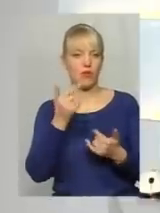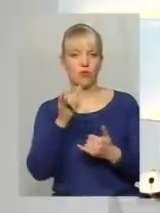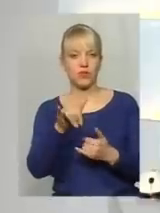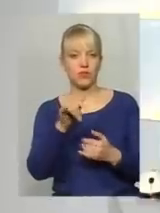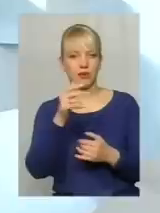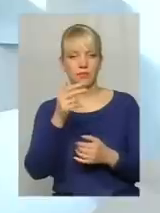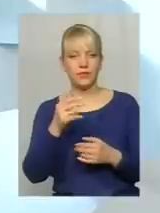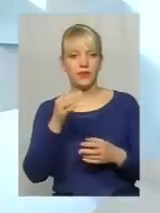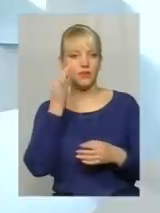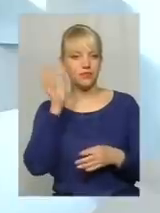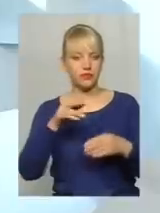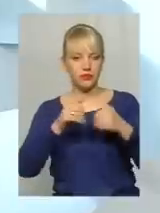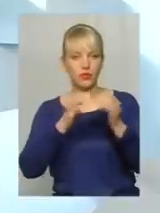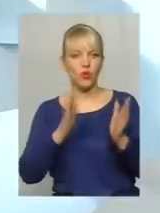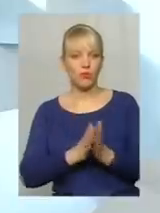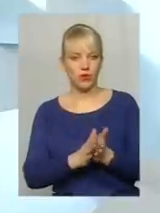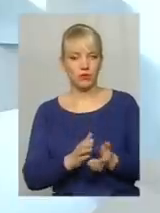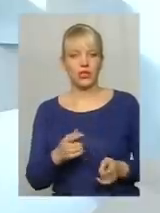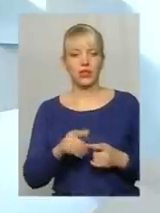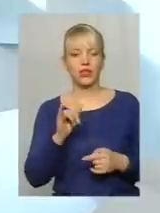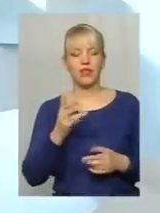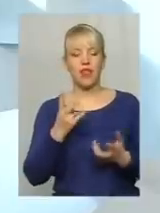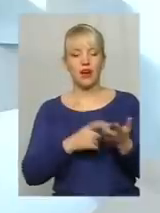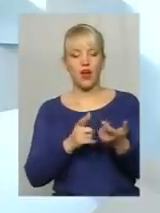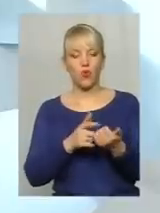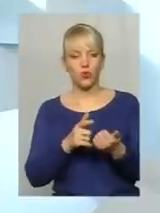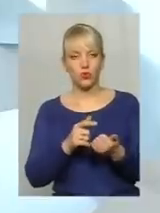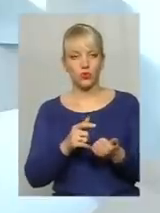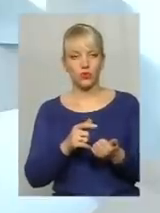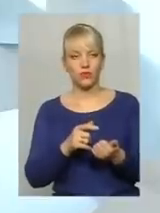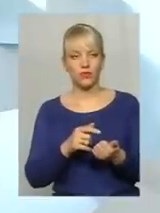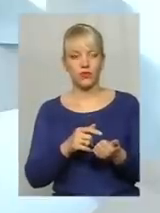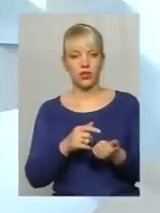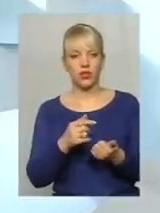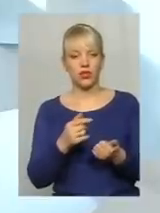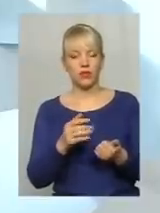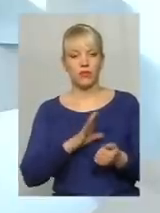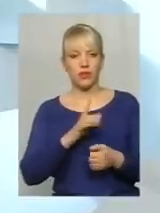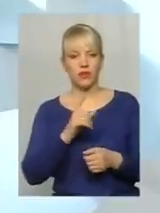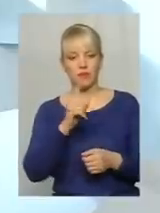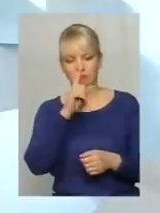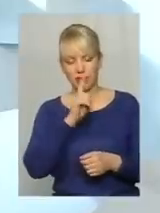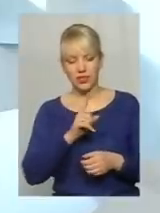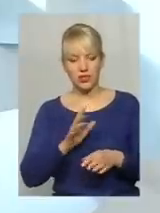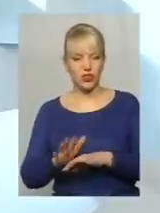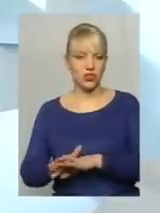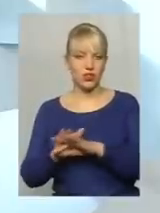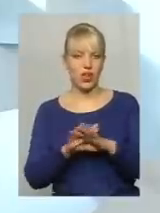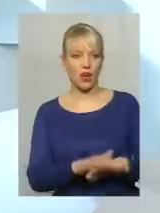Окрім того, на рахунку компанії має бути мінімум місячні нарахування